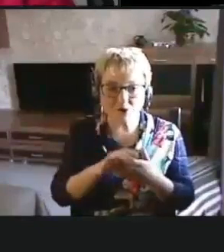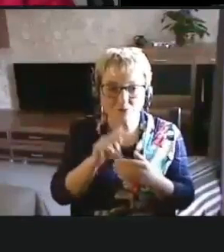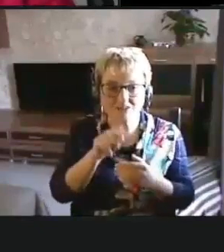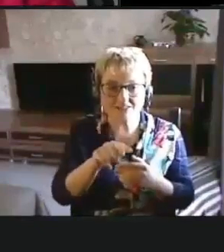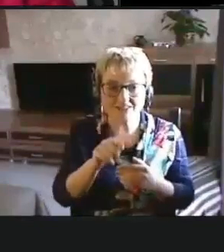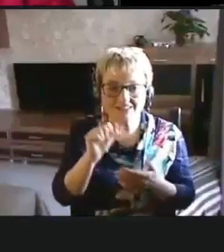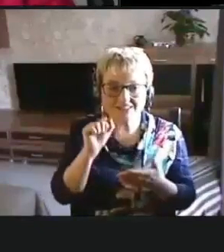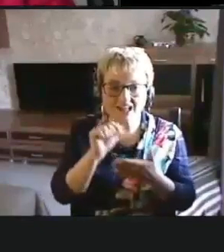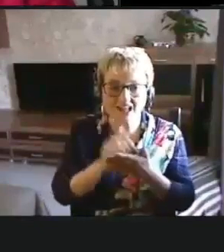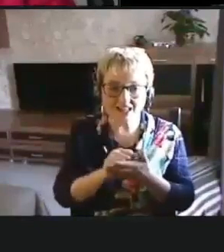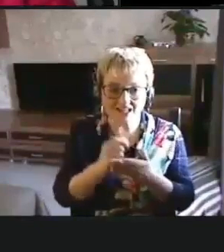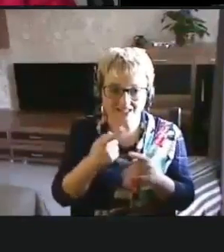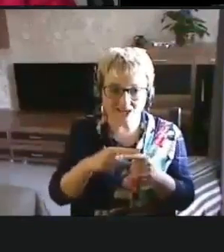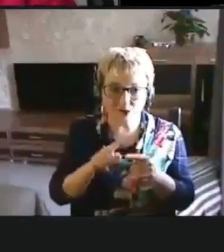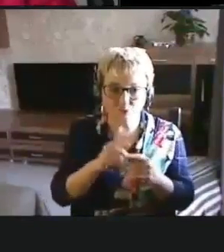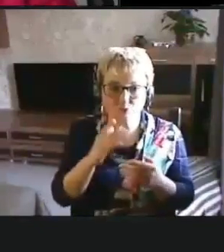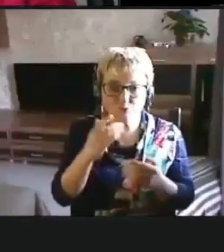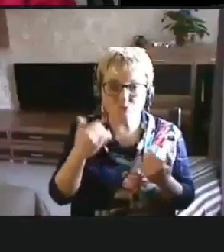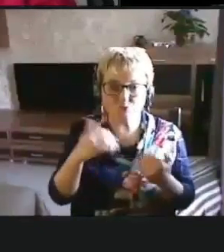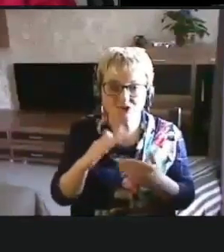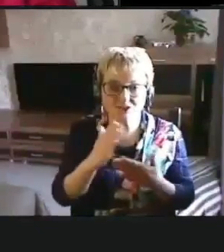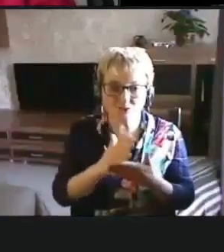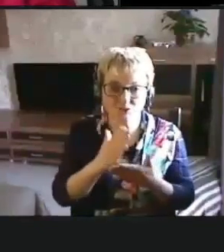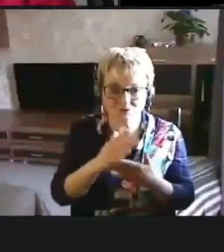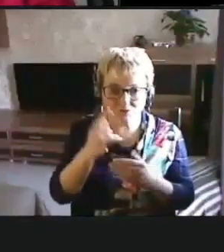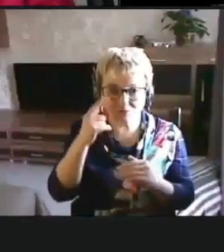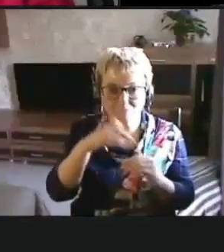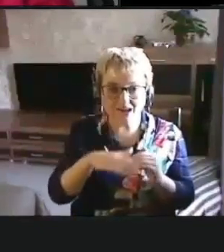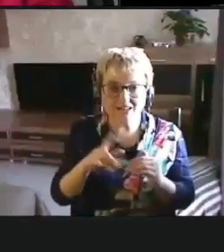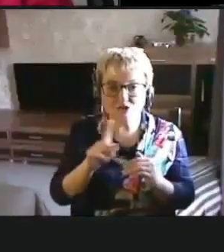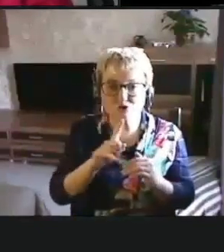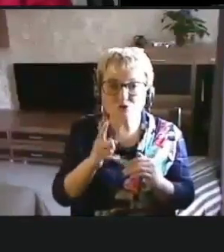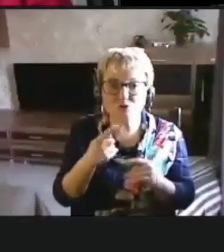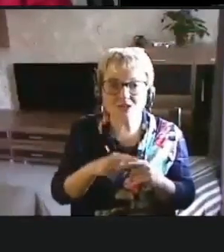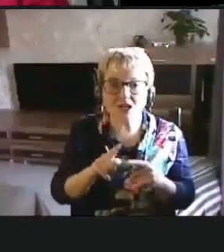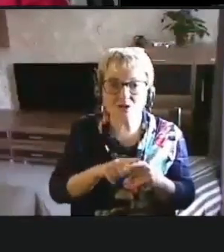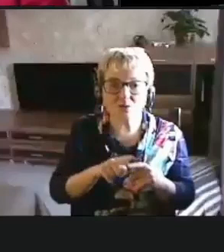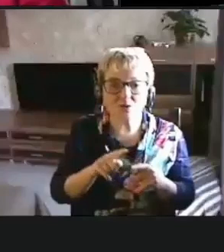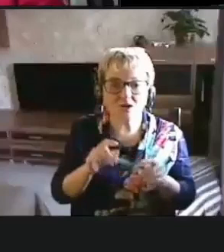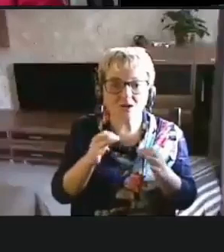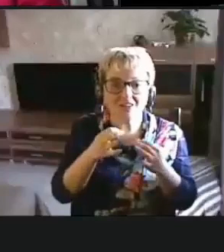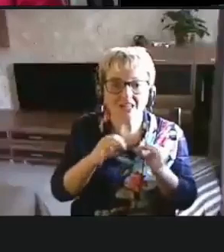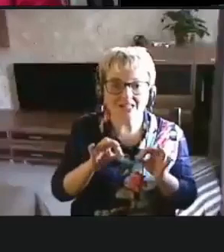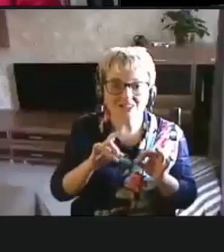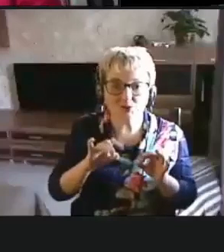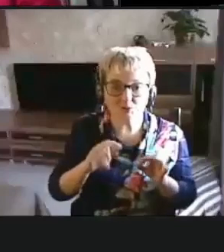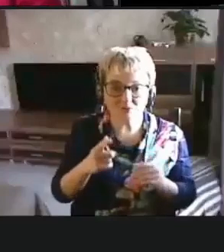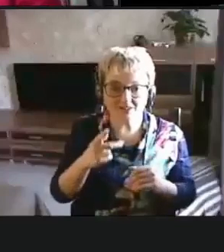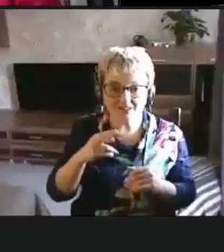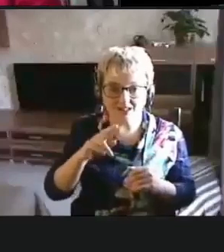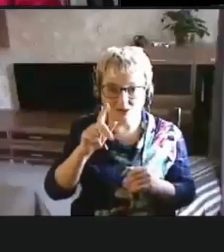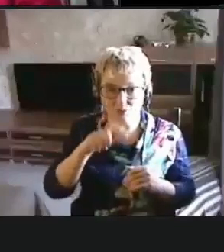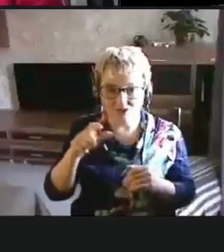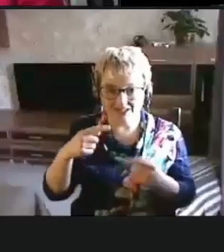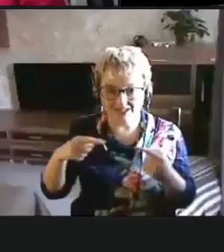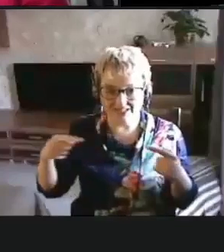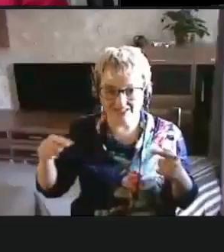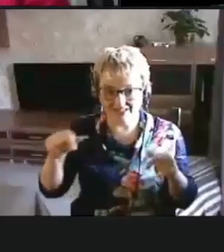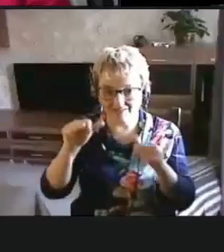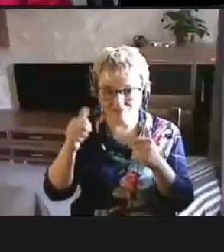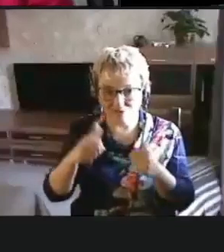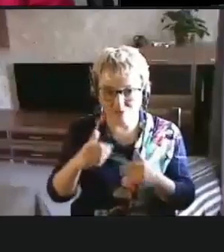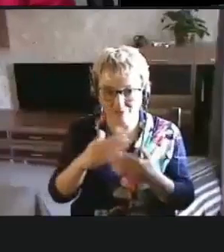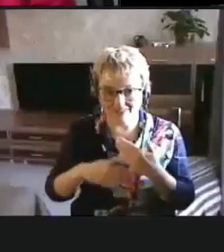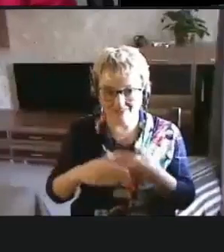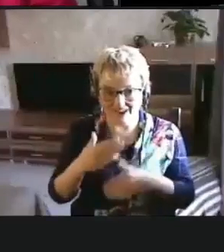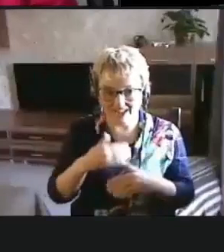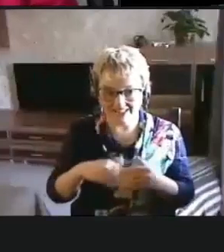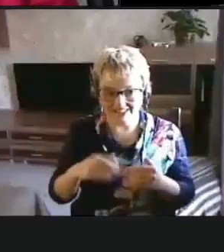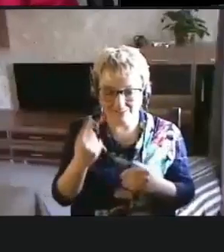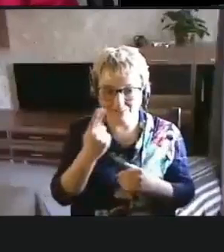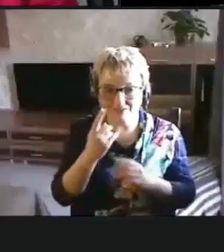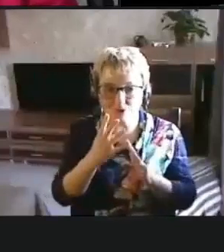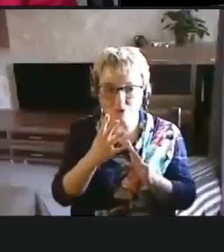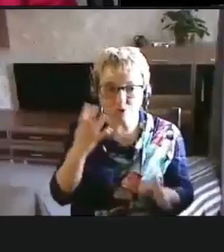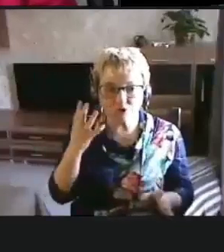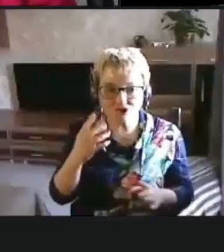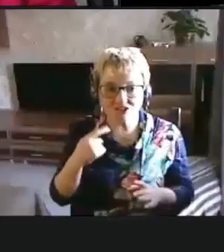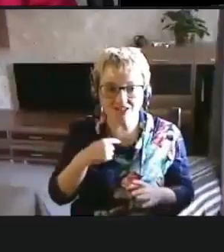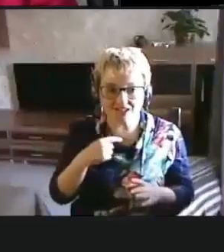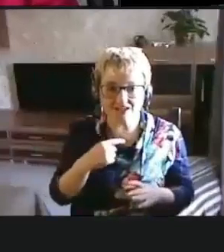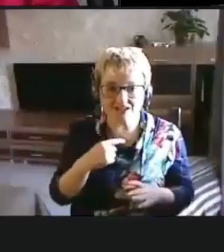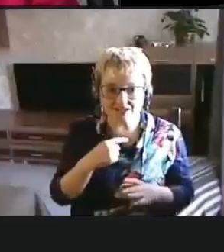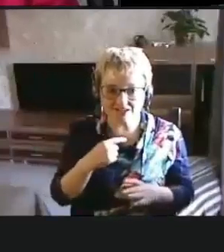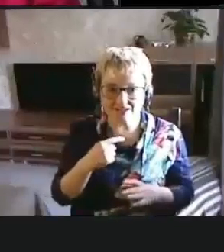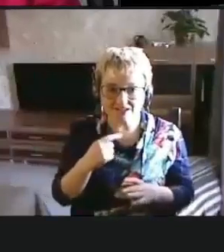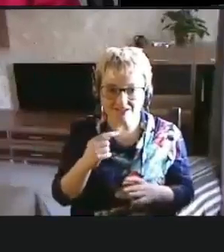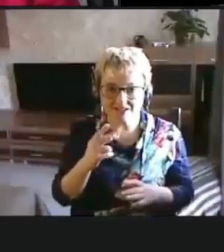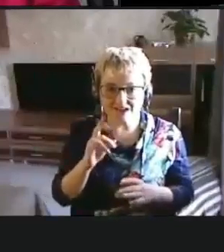теми стандартами, которые уже существуют, и понять, что такое доступность для людей с разными формами инвалидности. Я в первую очередь как